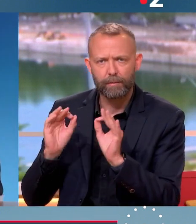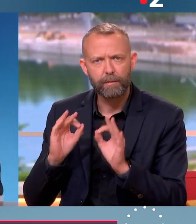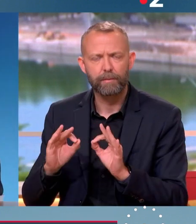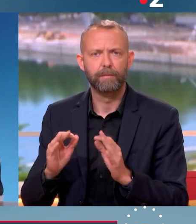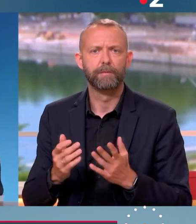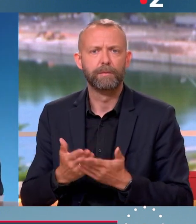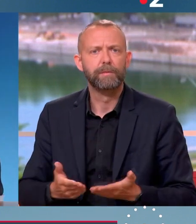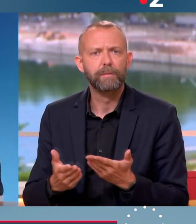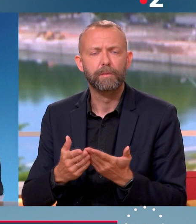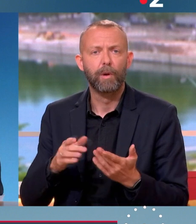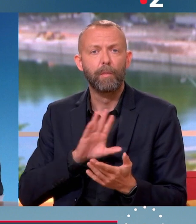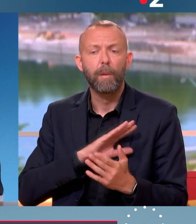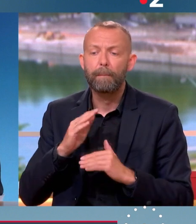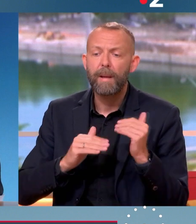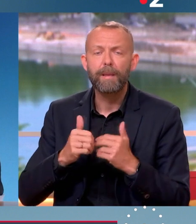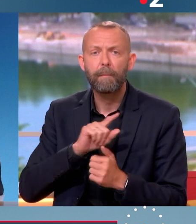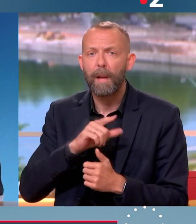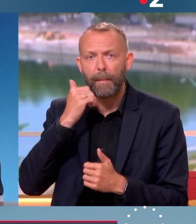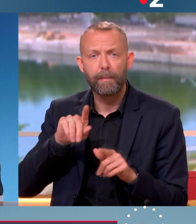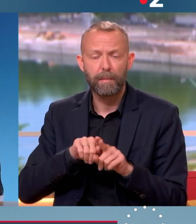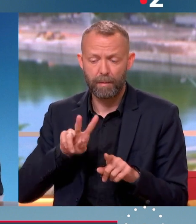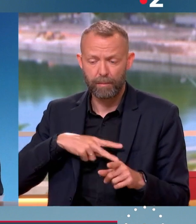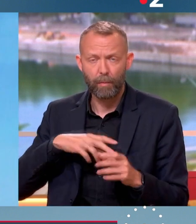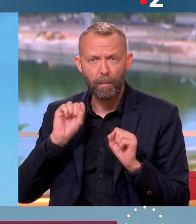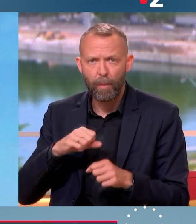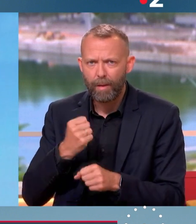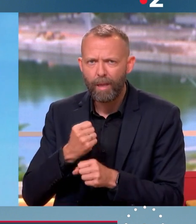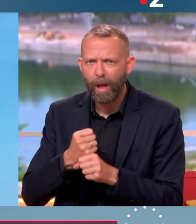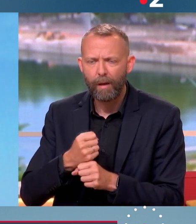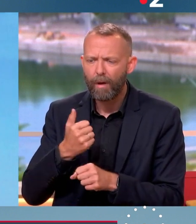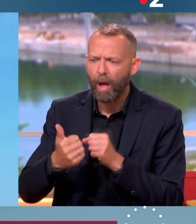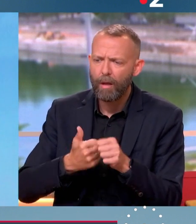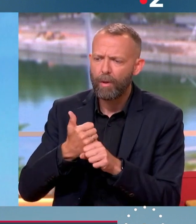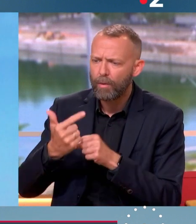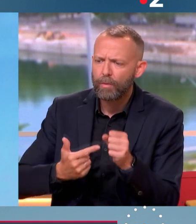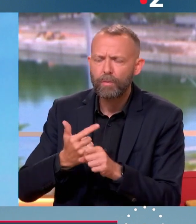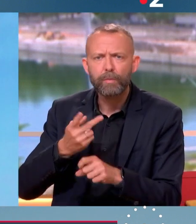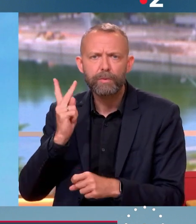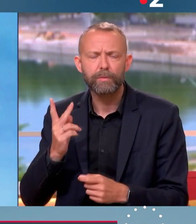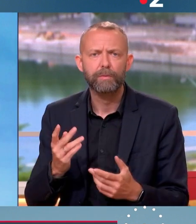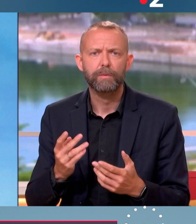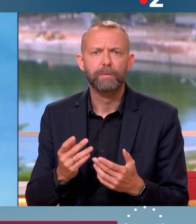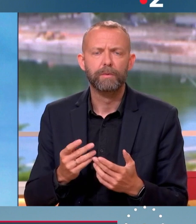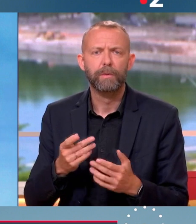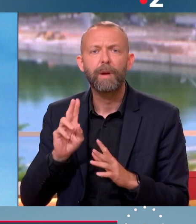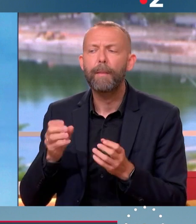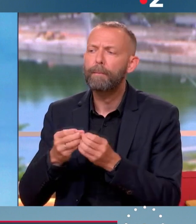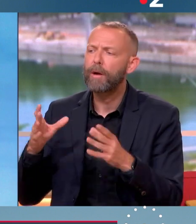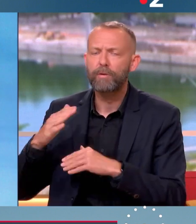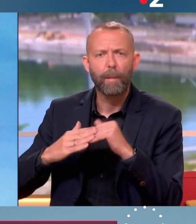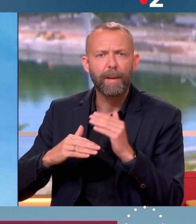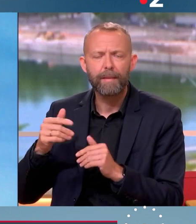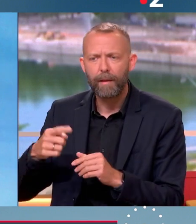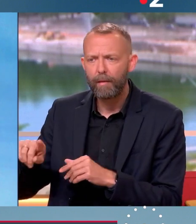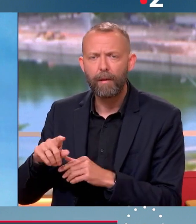dans des métiers qui ne sont pas pénibles comme le mien, de travailler une année ou une année et demie de plus dans la vie. Mais la majorité des métiers,